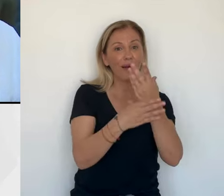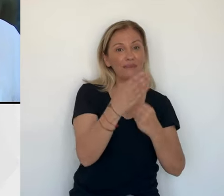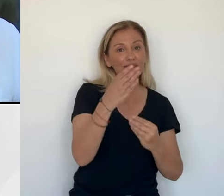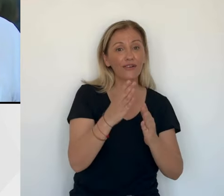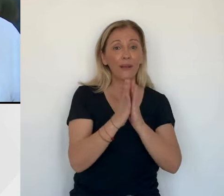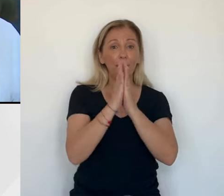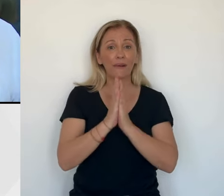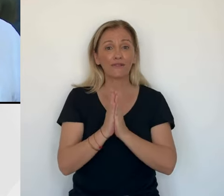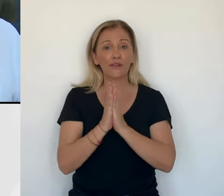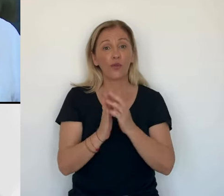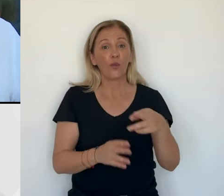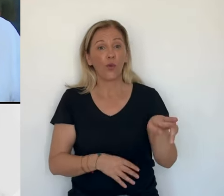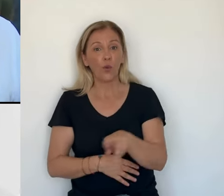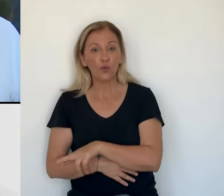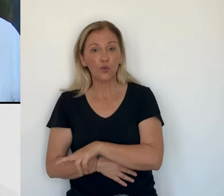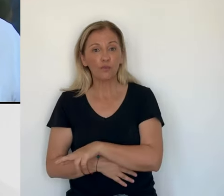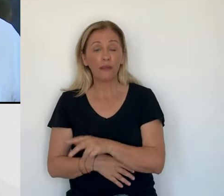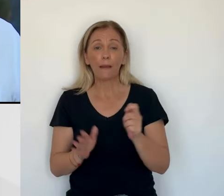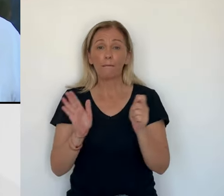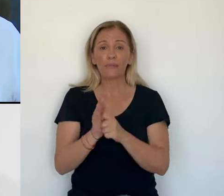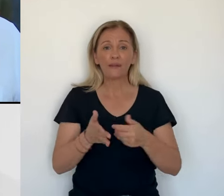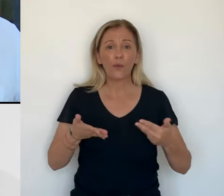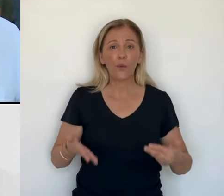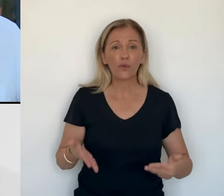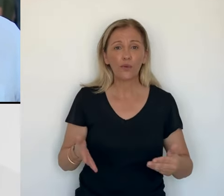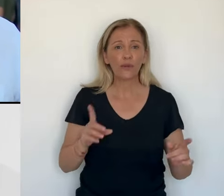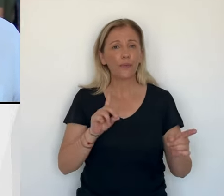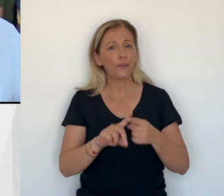'absence, la Madone de Brande est de retour.